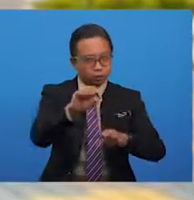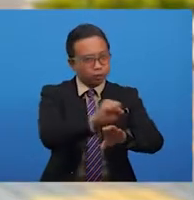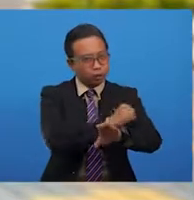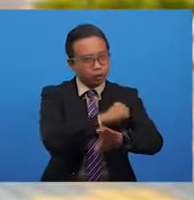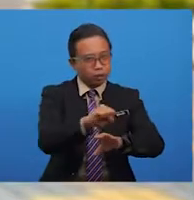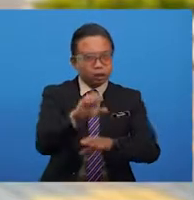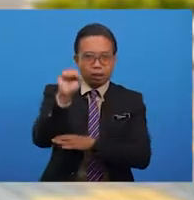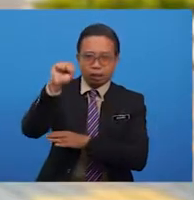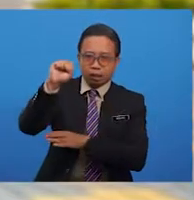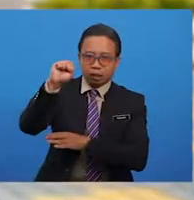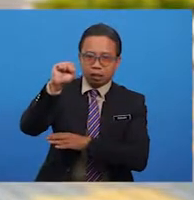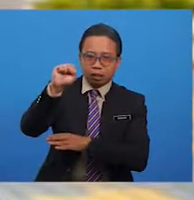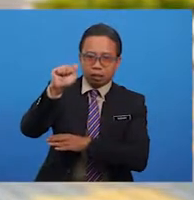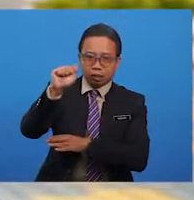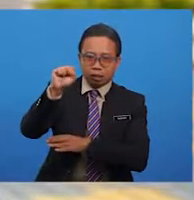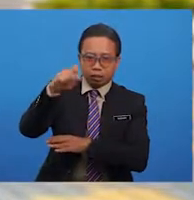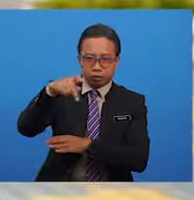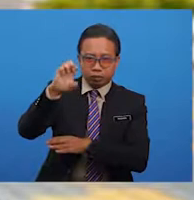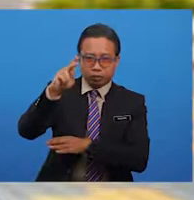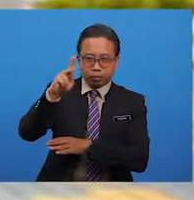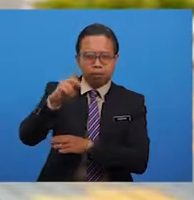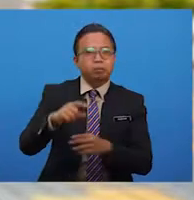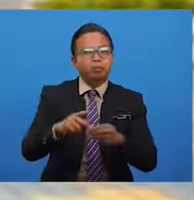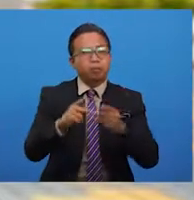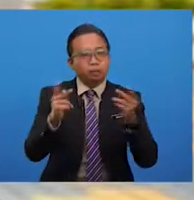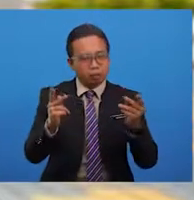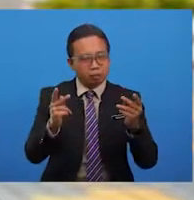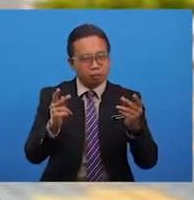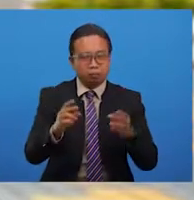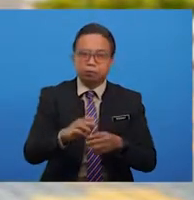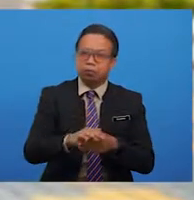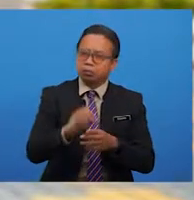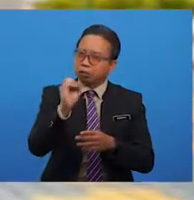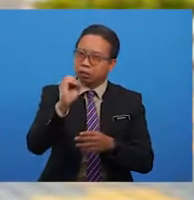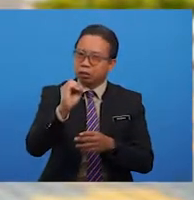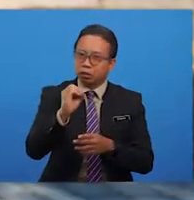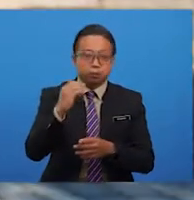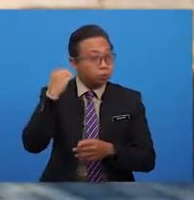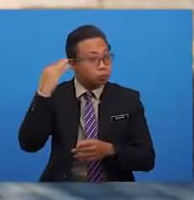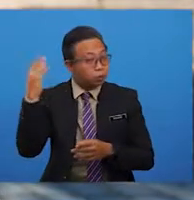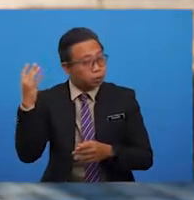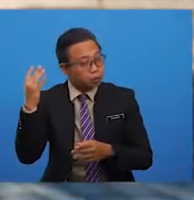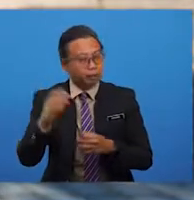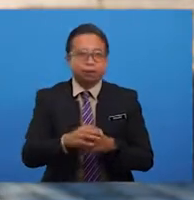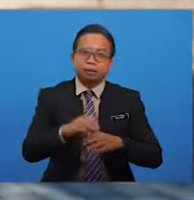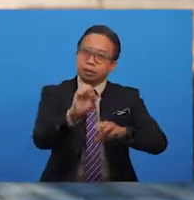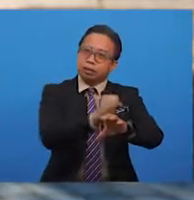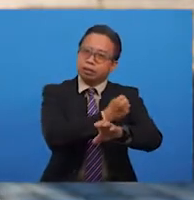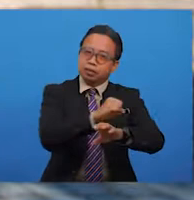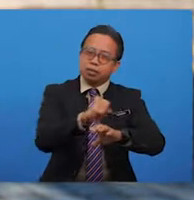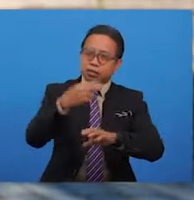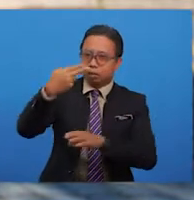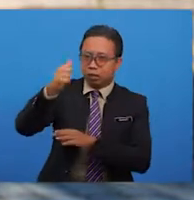Aspek inilah antara yang paling menarik kerana tanpa unsur bunyi dan gaya bahasa saja akan menjadi